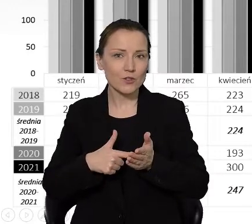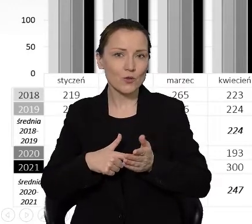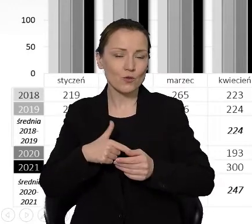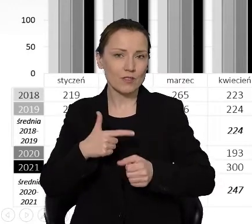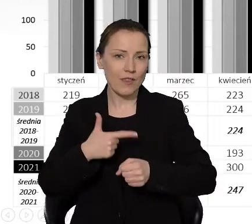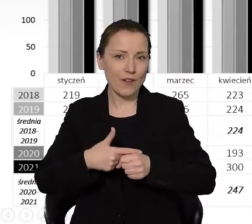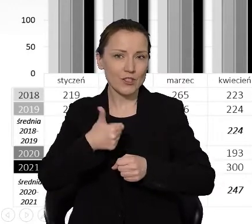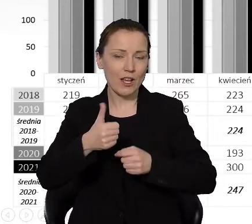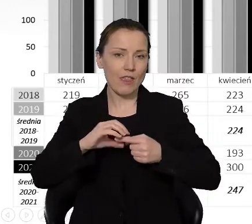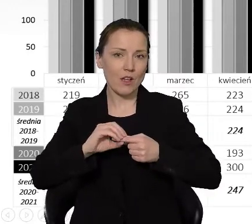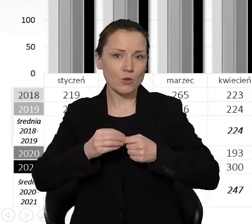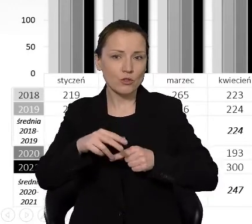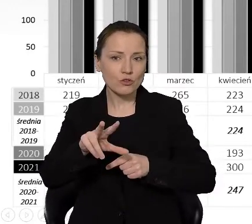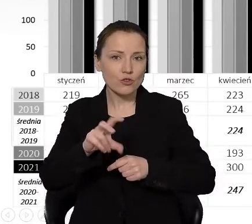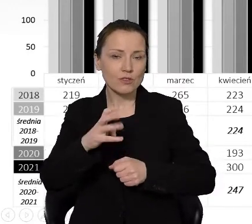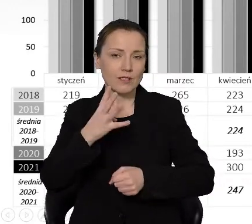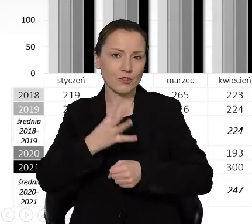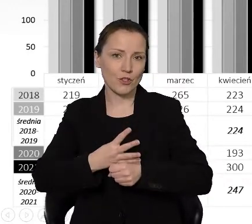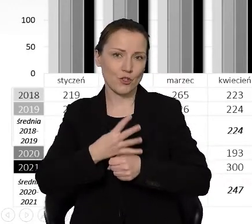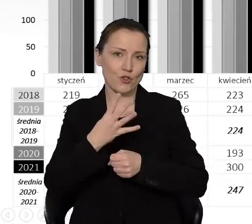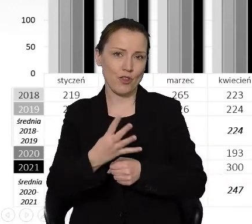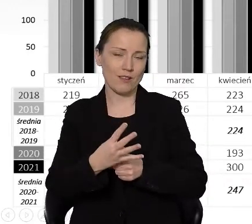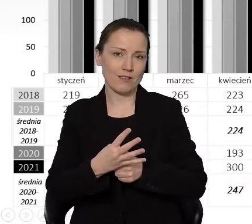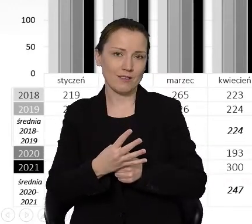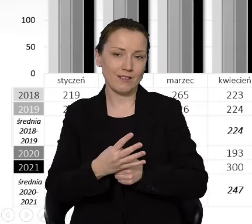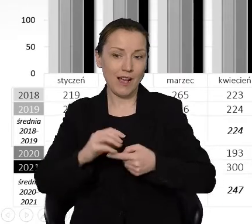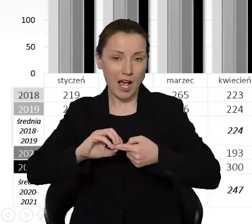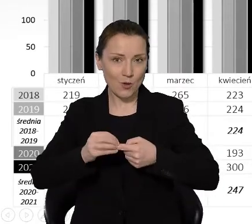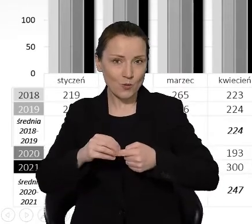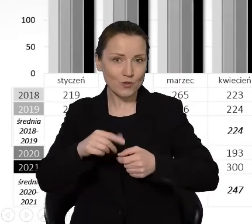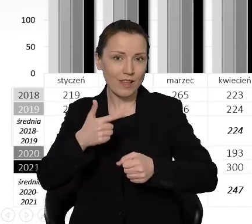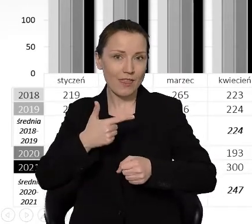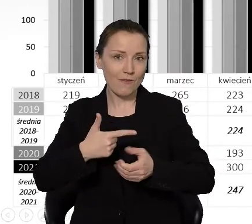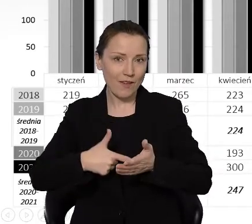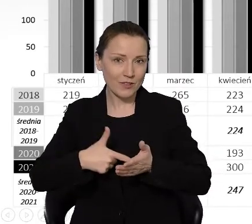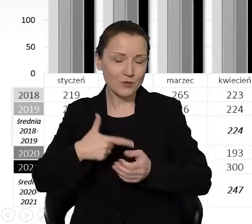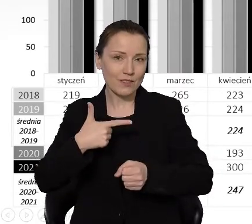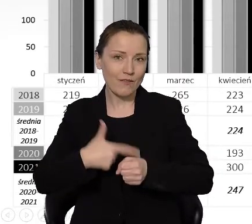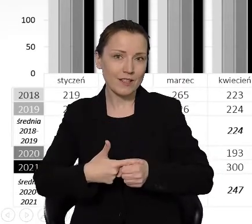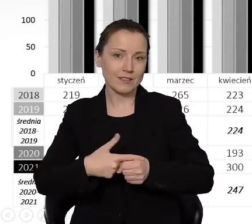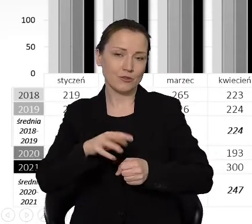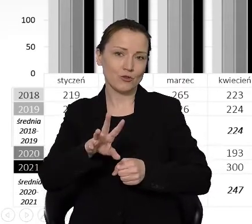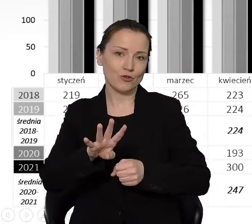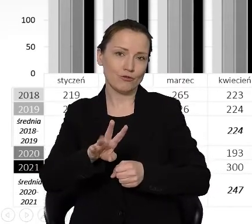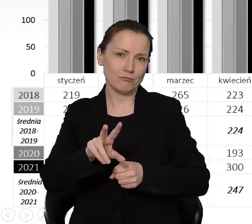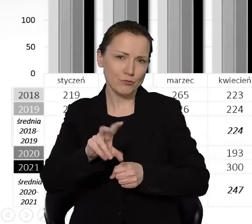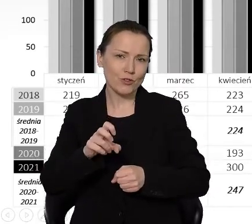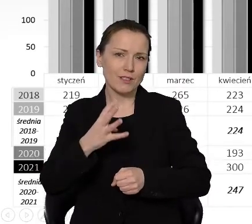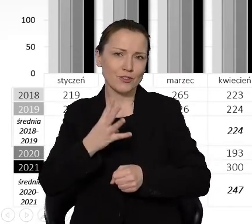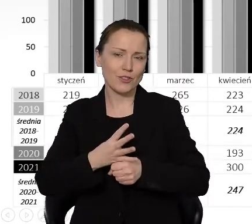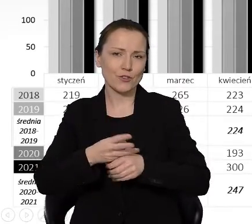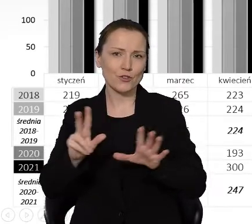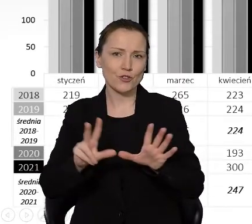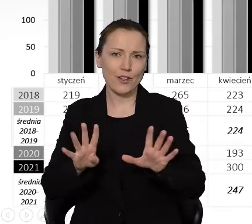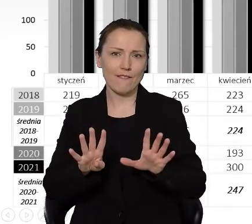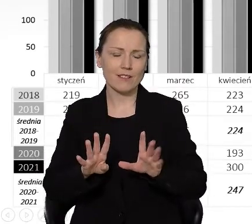2021 344, a w grudniu 2020 349. No i